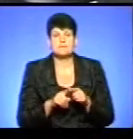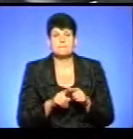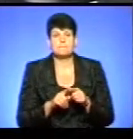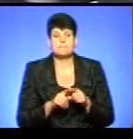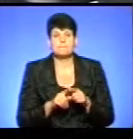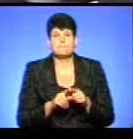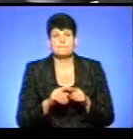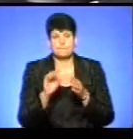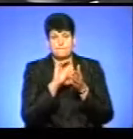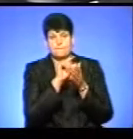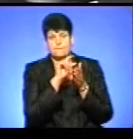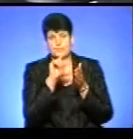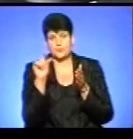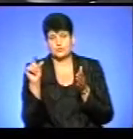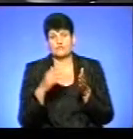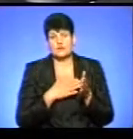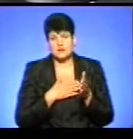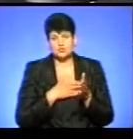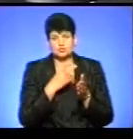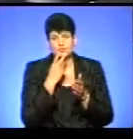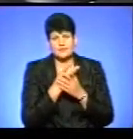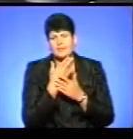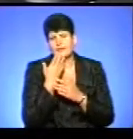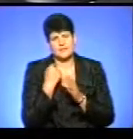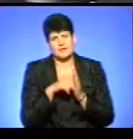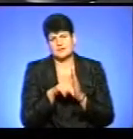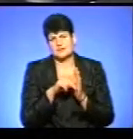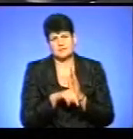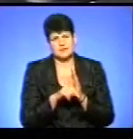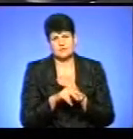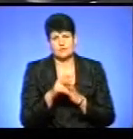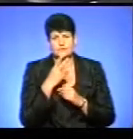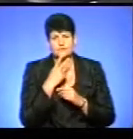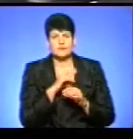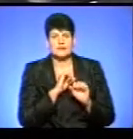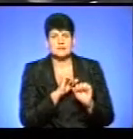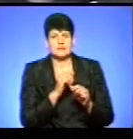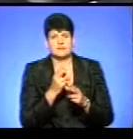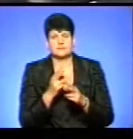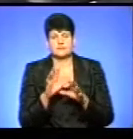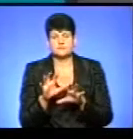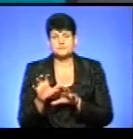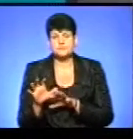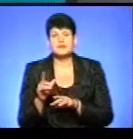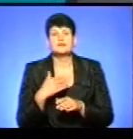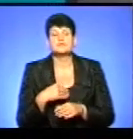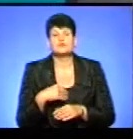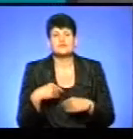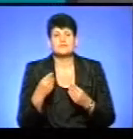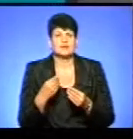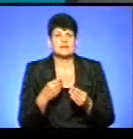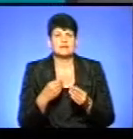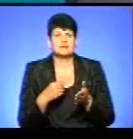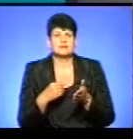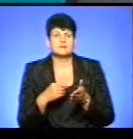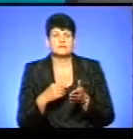нашому баченні взагалі немає сенсу. У баченні зоотзахисників, тобто, для чого давати якесь виключення,